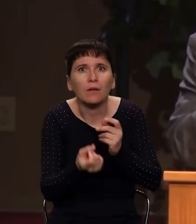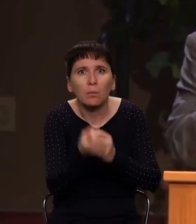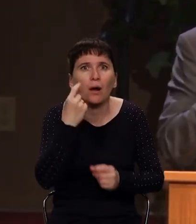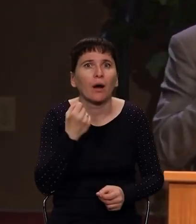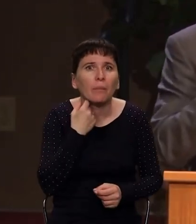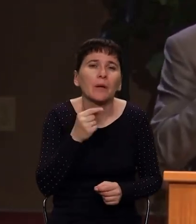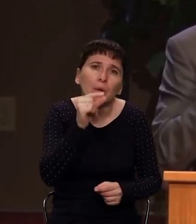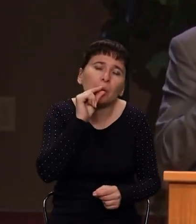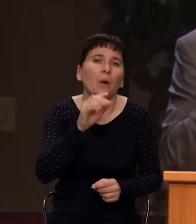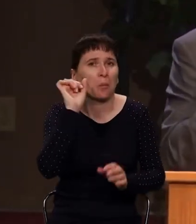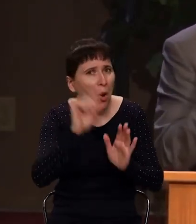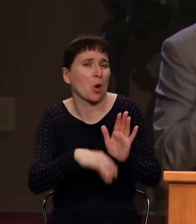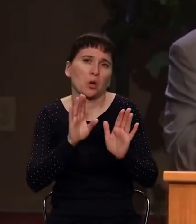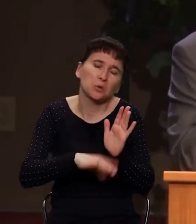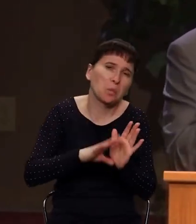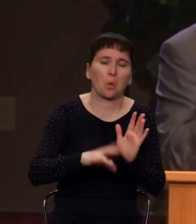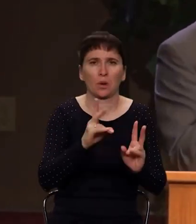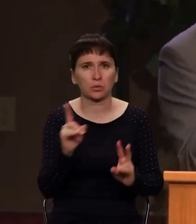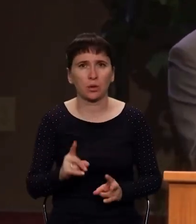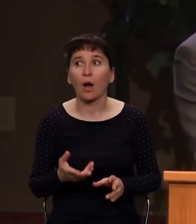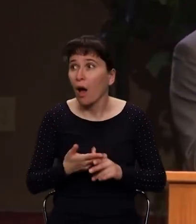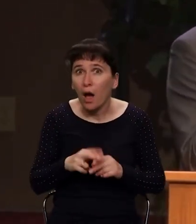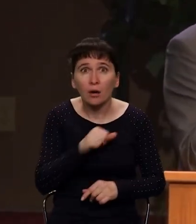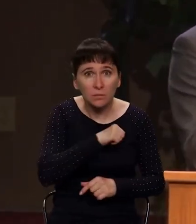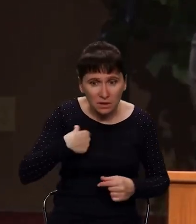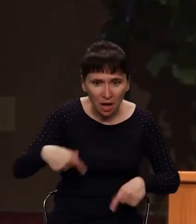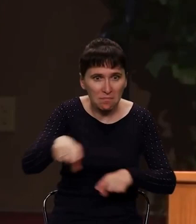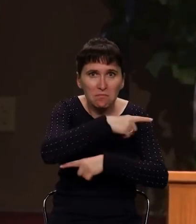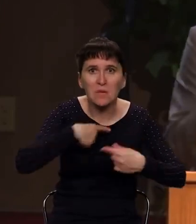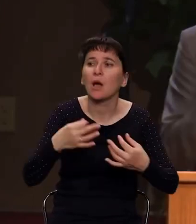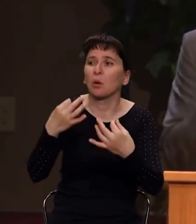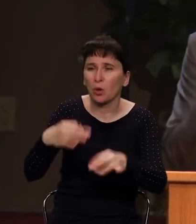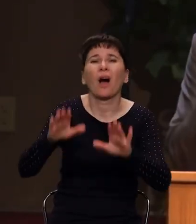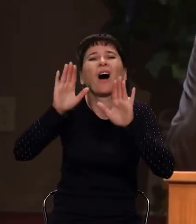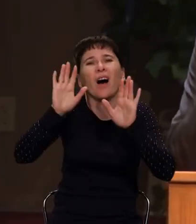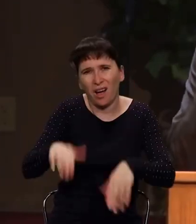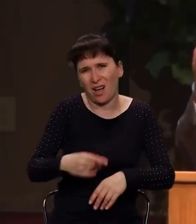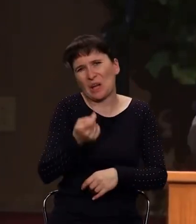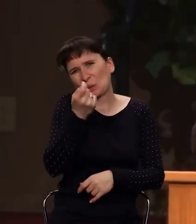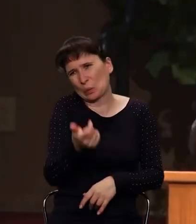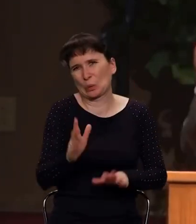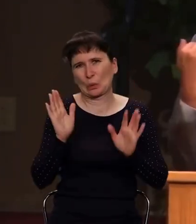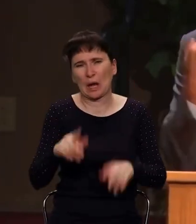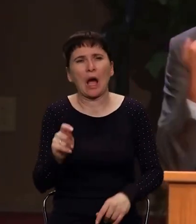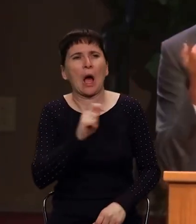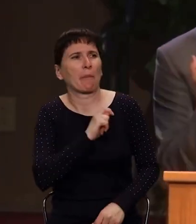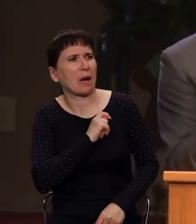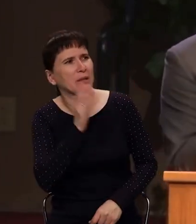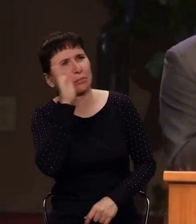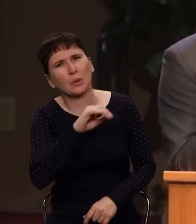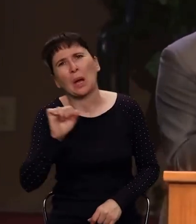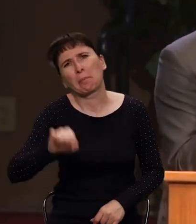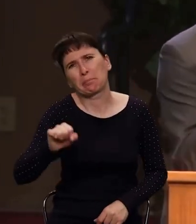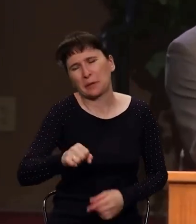Внутри самого себя я начинаю себе разрешать то, что не должен разрешать. Я в баньку иду сегодня с